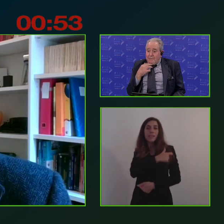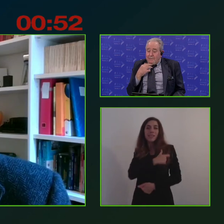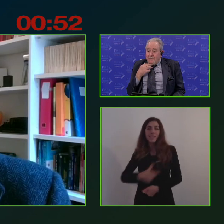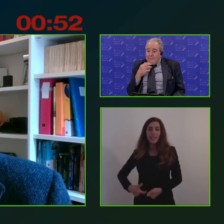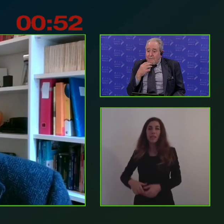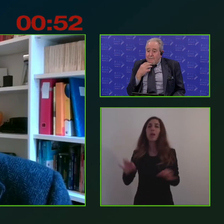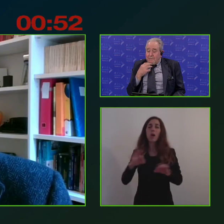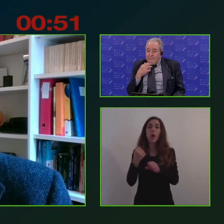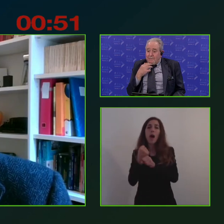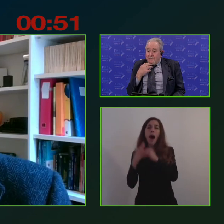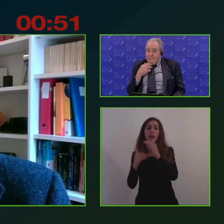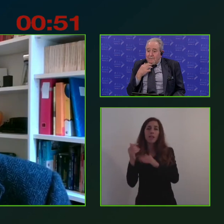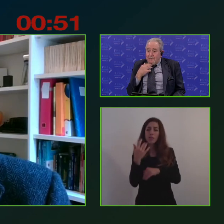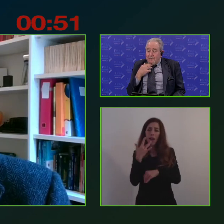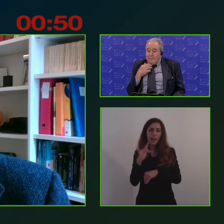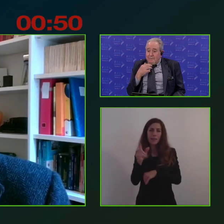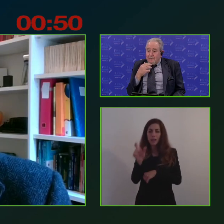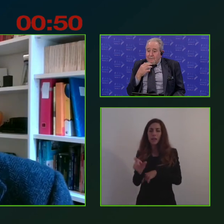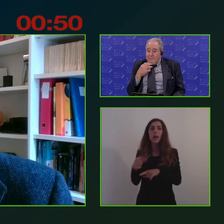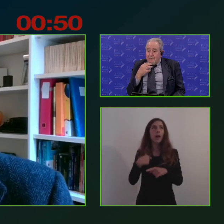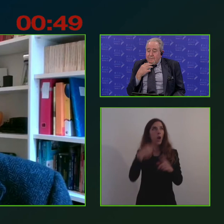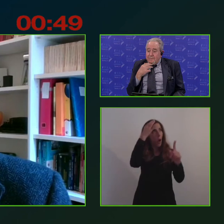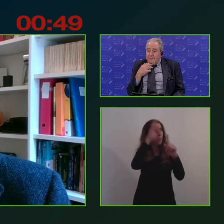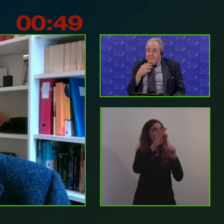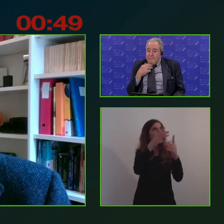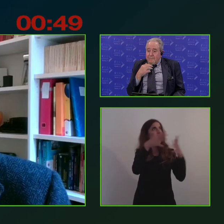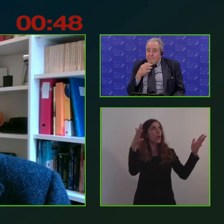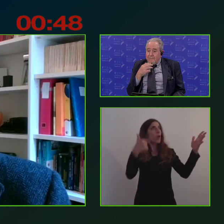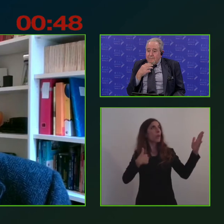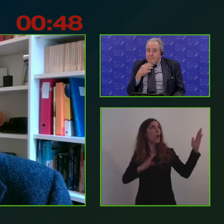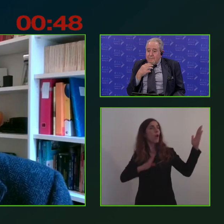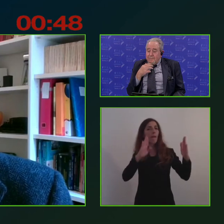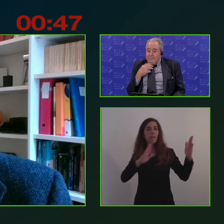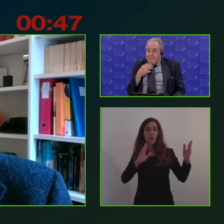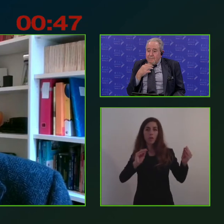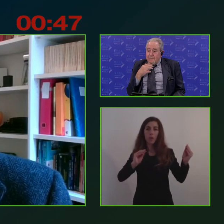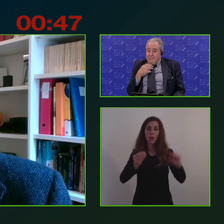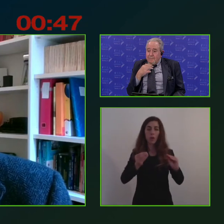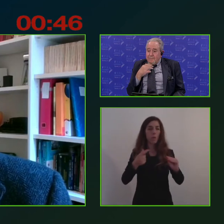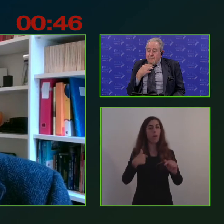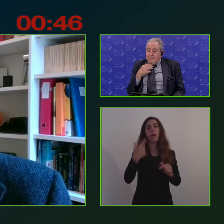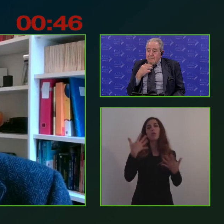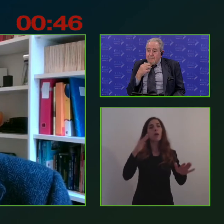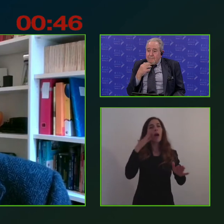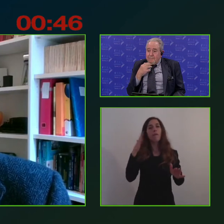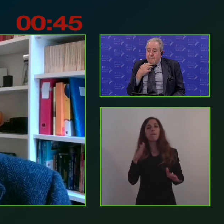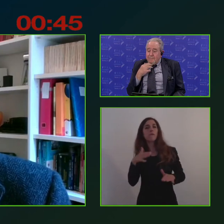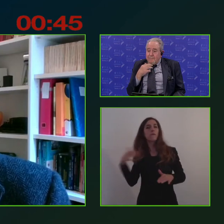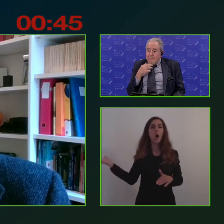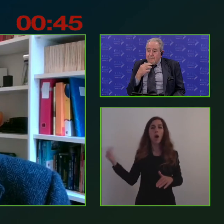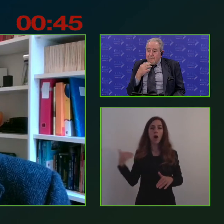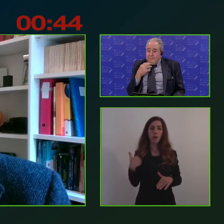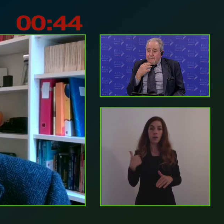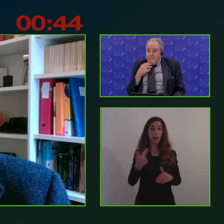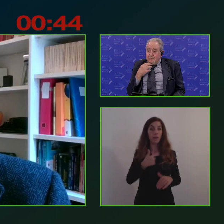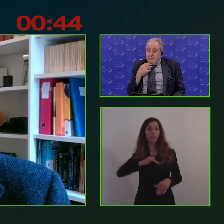questo obiettivo enorme? Sono fuori. Quindi quel passaggio è importantissimo ed una terza condizione,